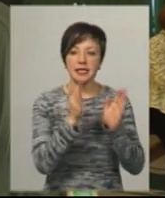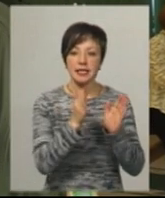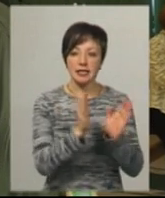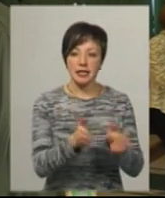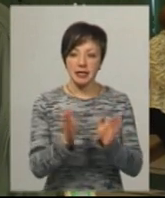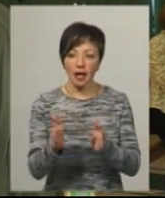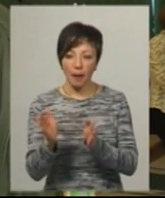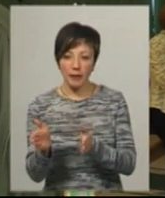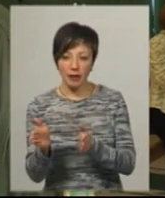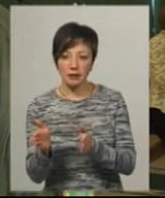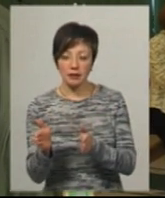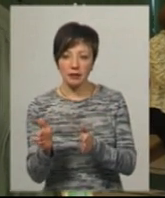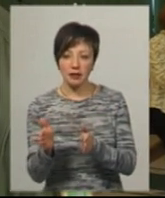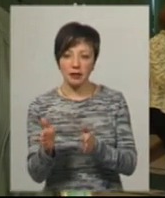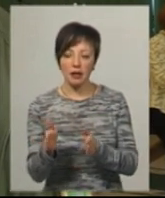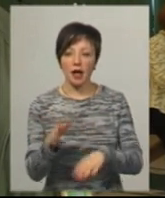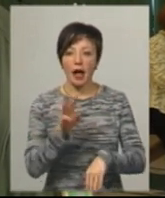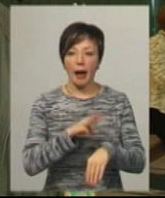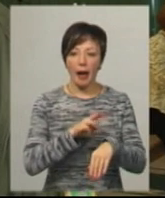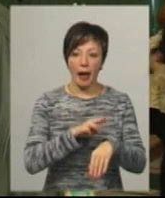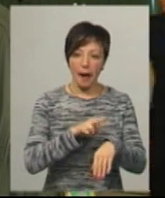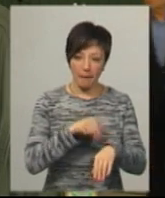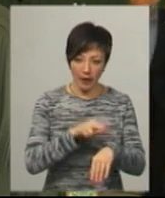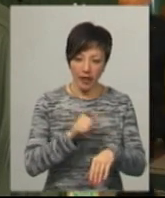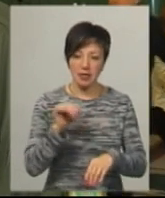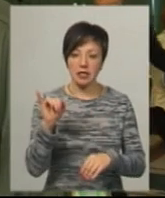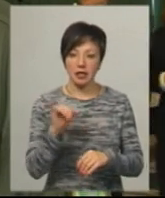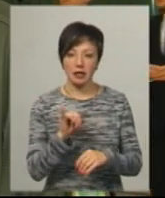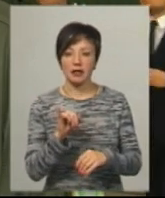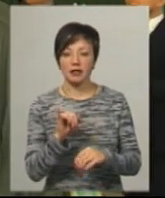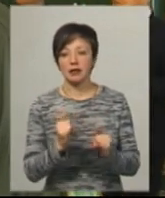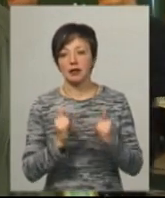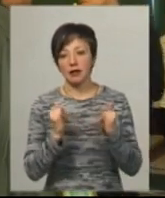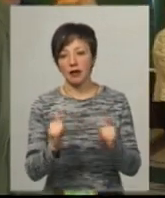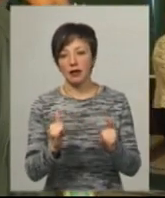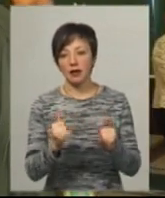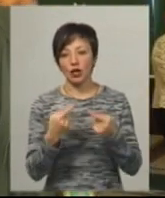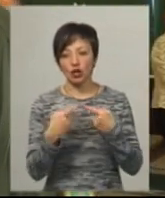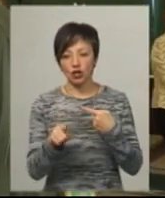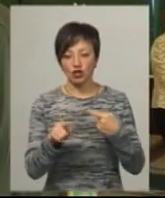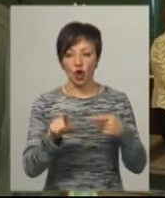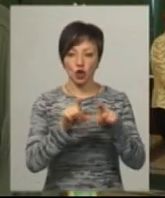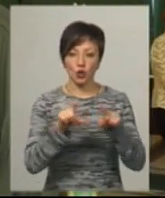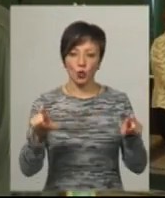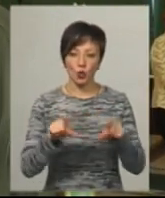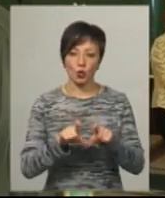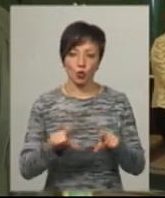МВС і, зокрема, для інших структур